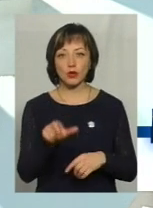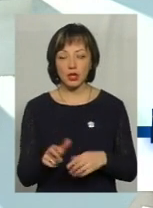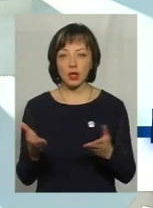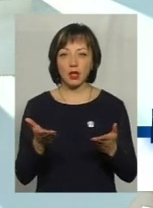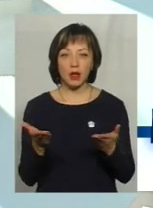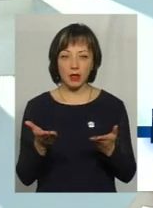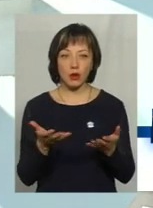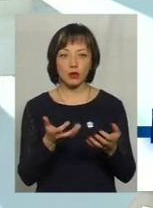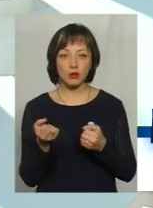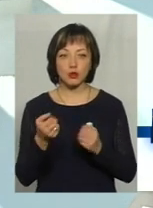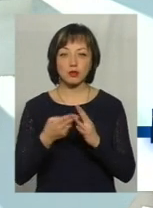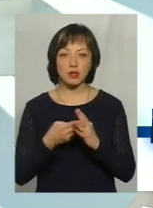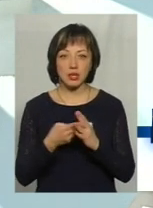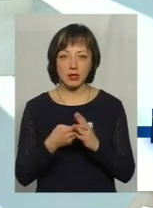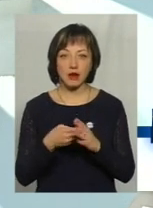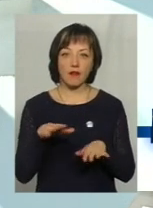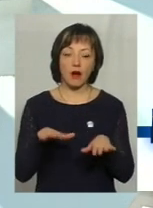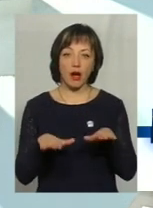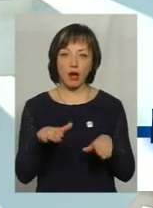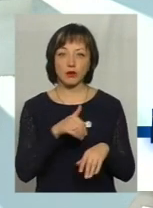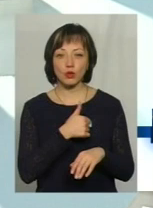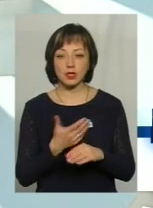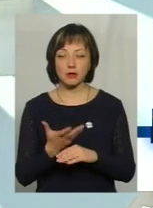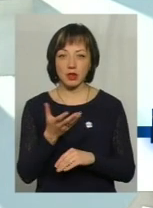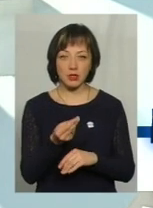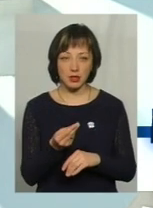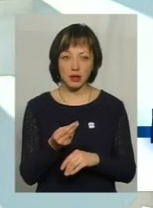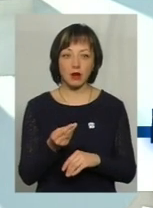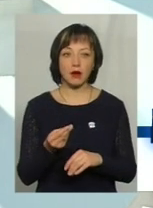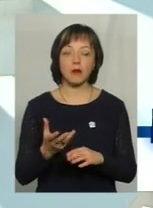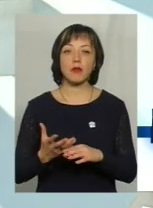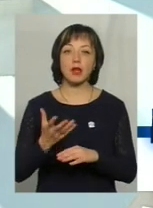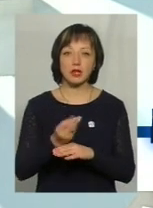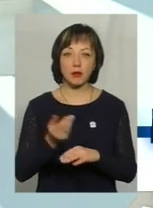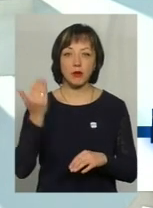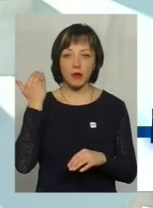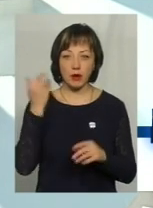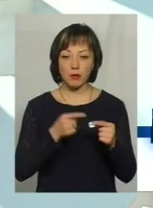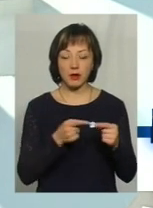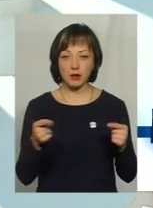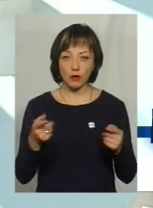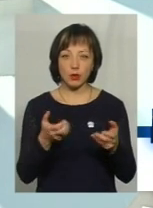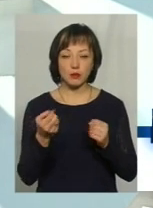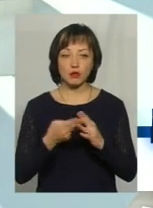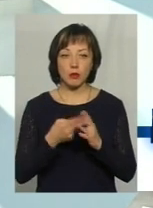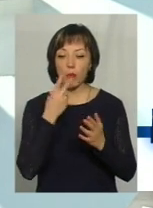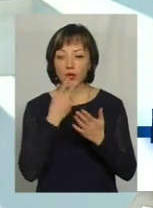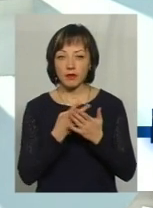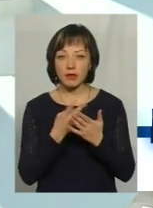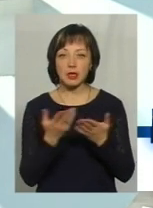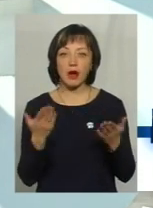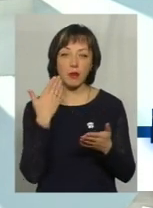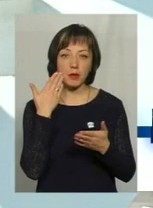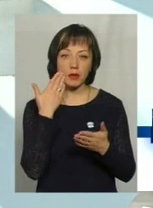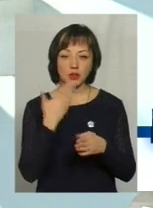громадянин, який отримав субсидію, десь вагається і хоче заплатити, він платив попередньому періоді, отримав субсидію, подивитися, яка